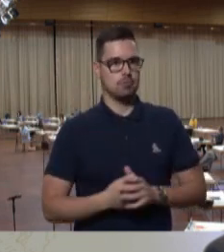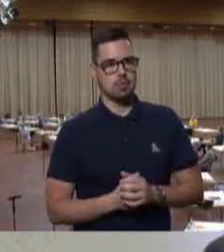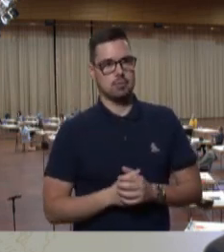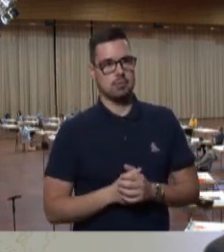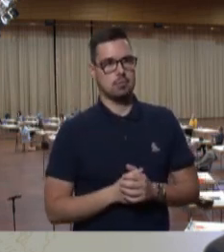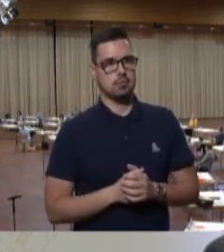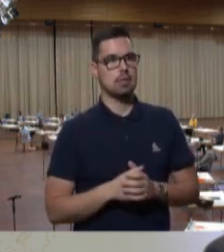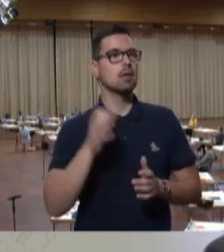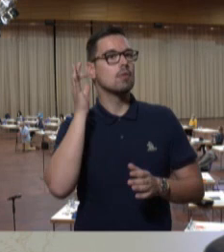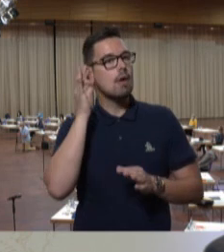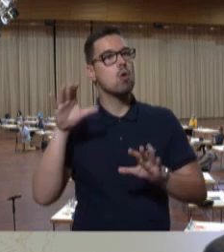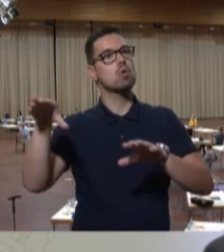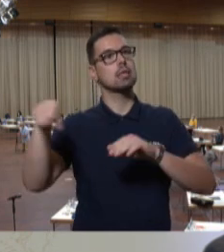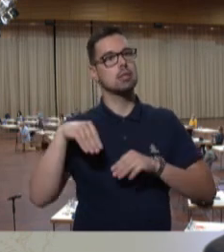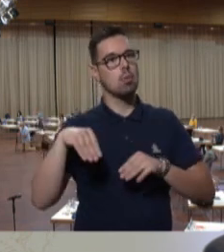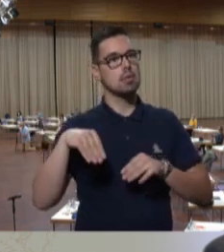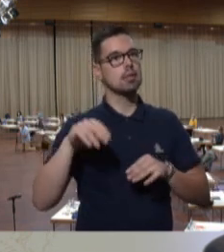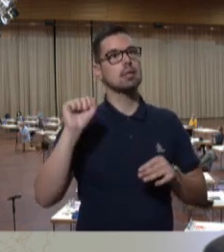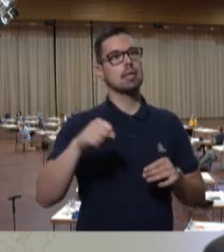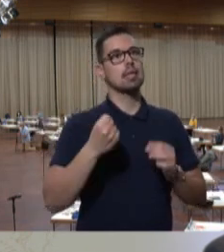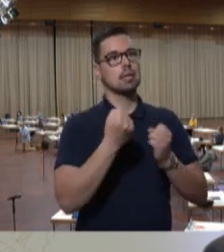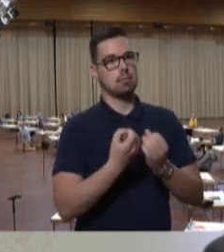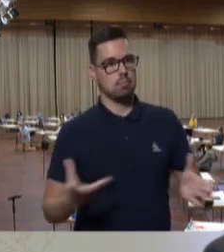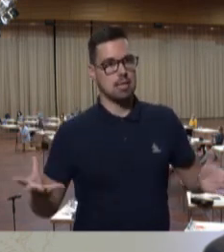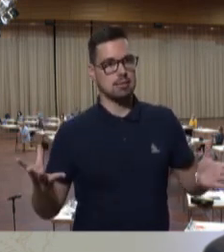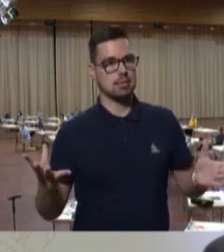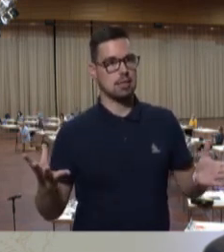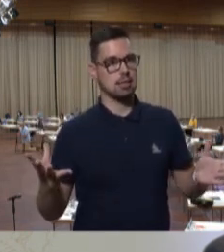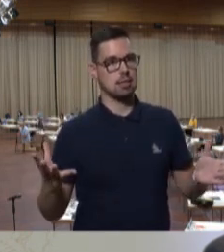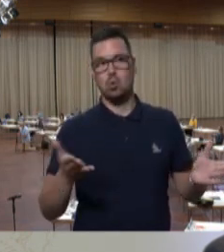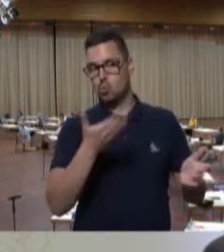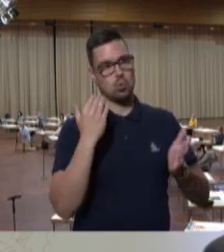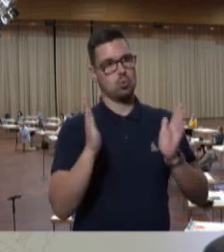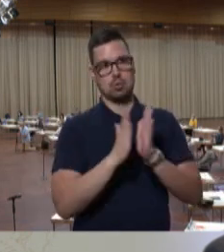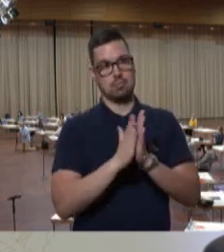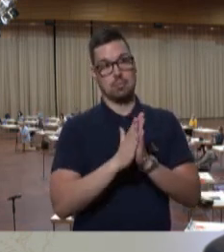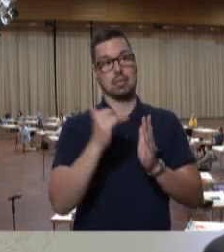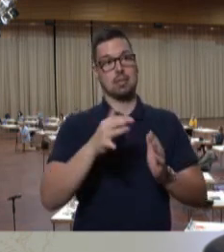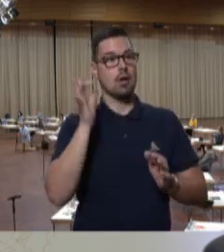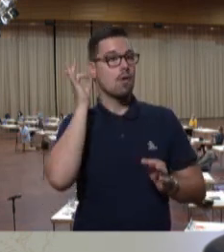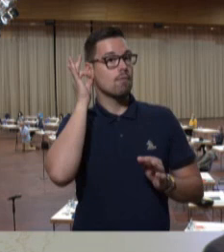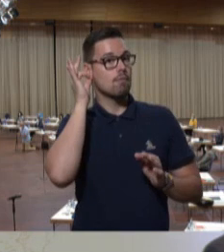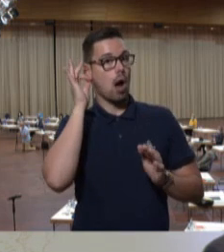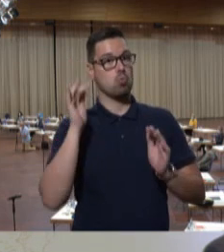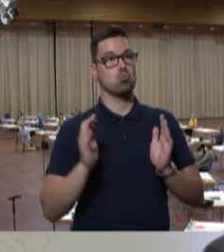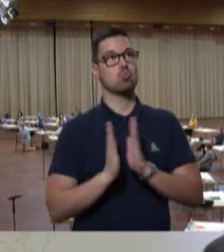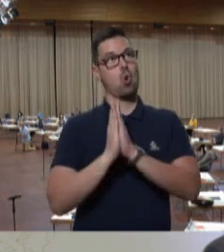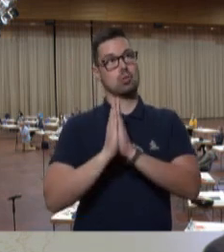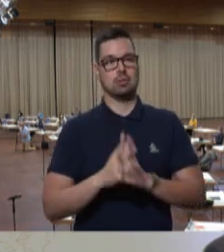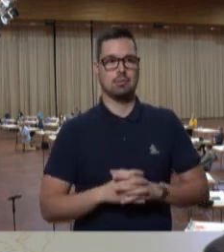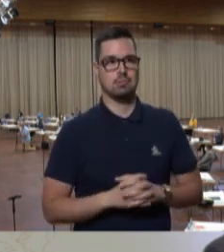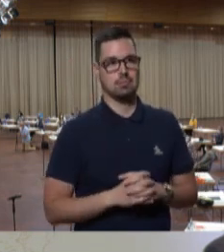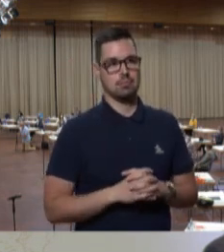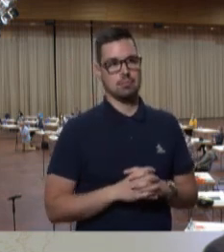Hätte er eine Frau genommen, da konnte es ihm passieren, da wäre er nicht der Herrgott mehr, dann würde sie regieren. Darauf